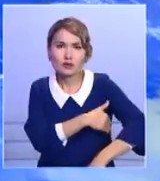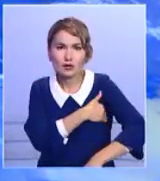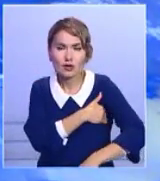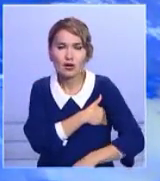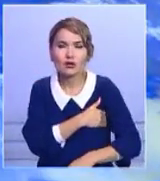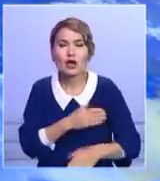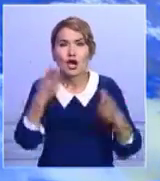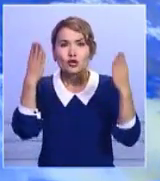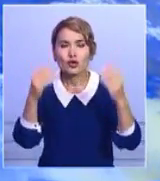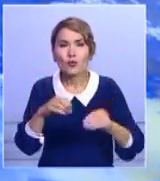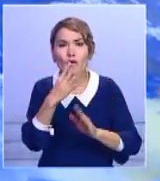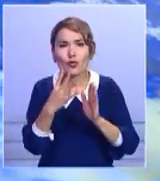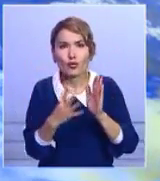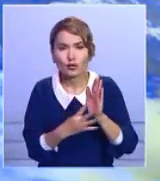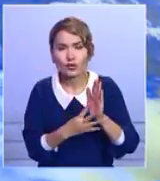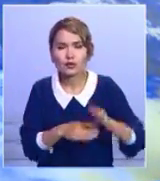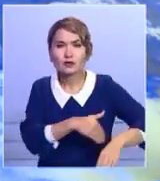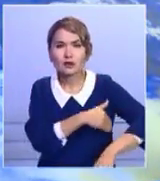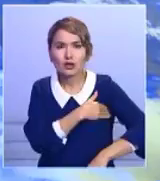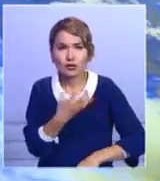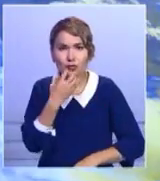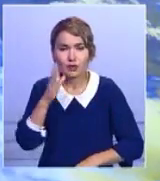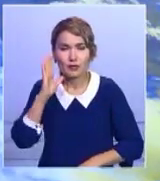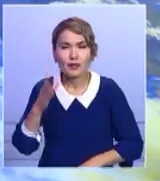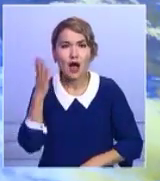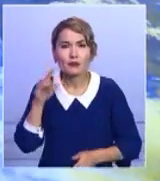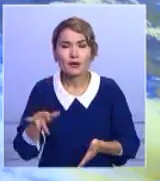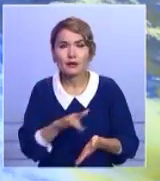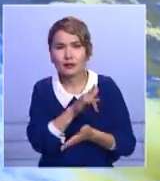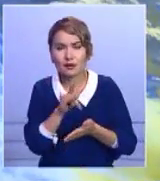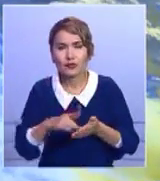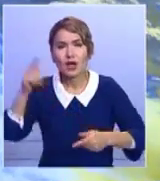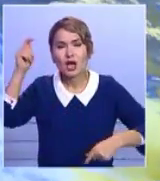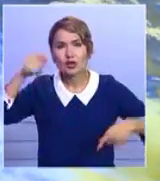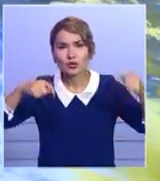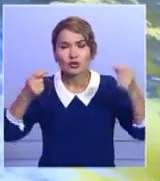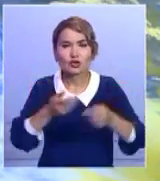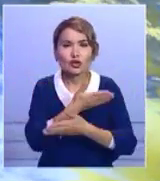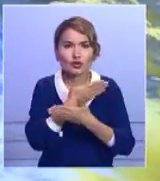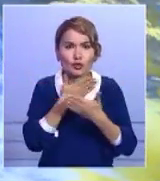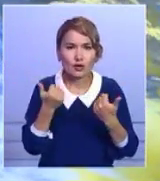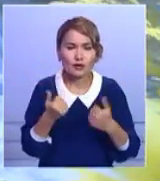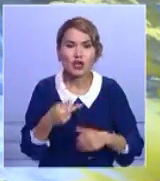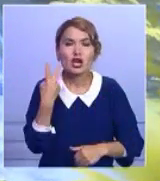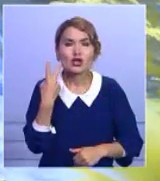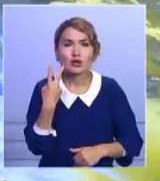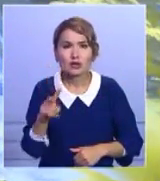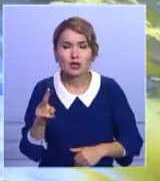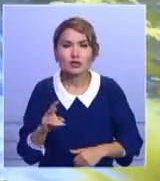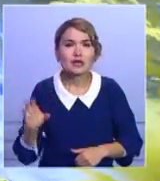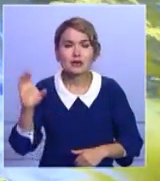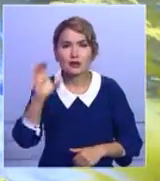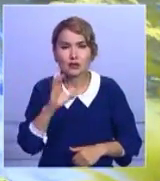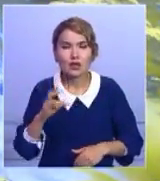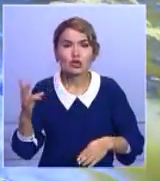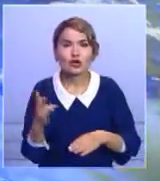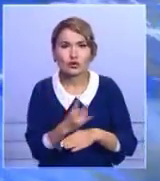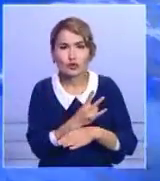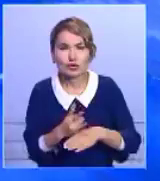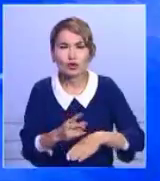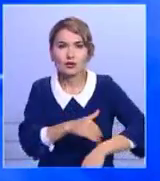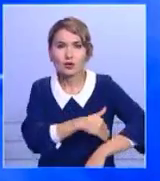жылыны құрайды. Алматы қаласы бойынша алдағы тәуілікте жауын шашынсыз, 20-ші 42-те түнгі ауа